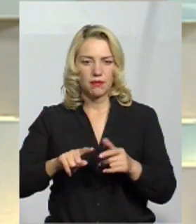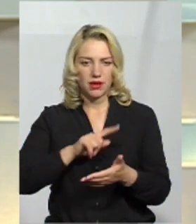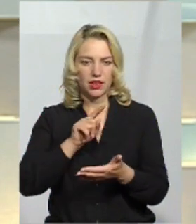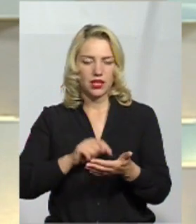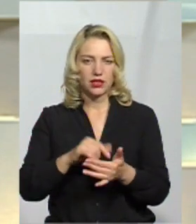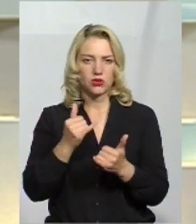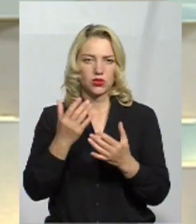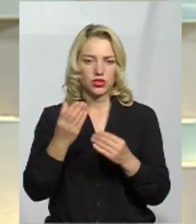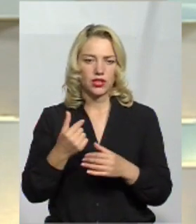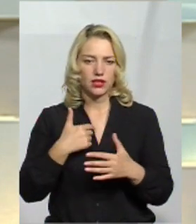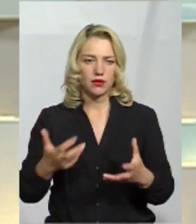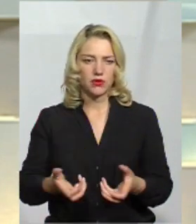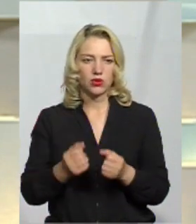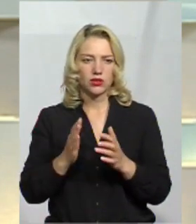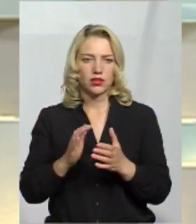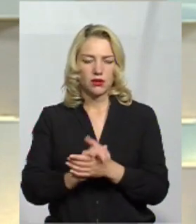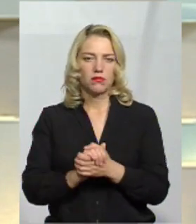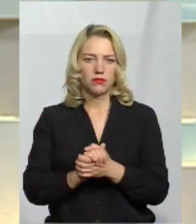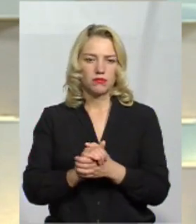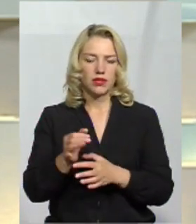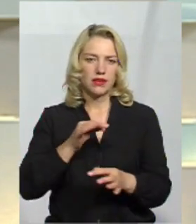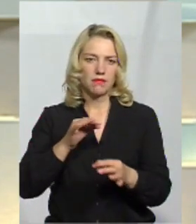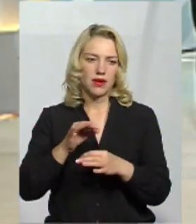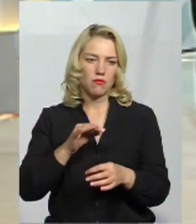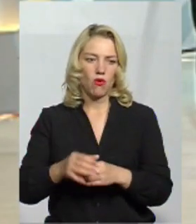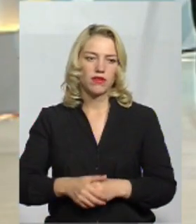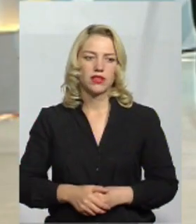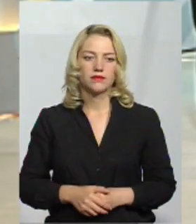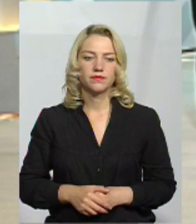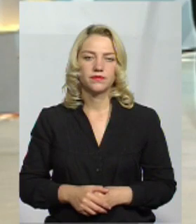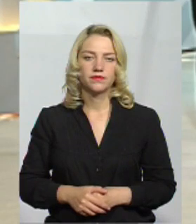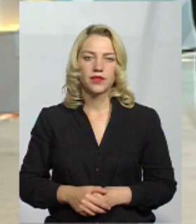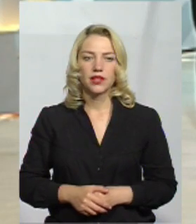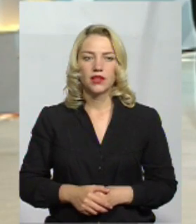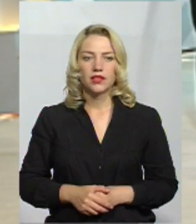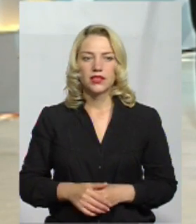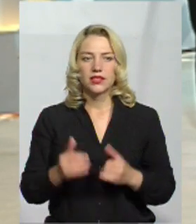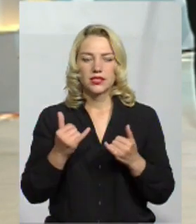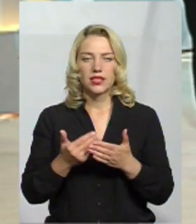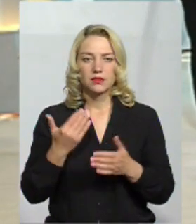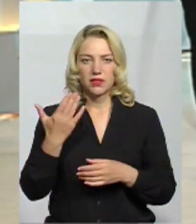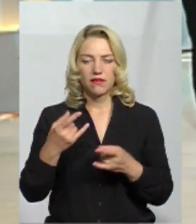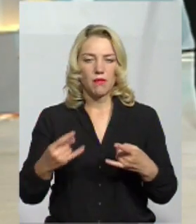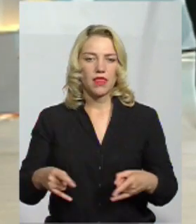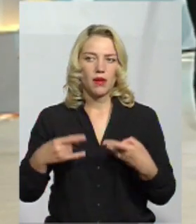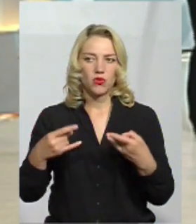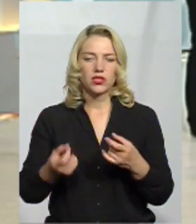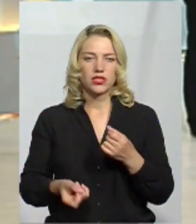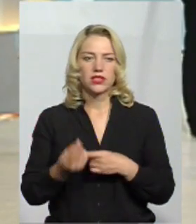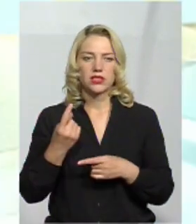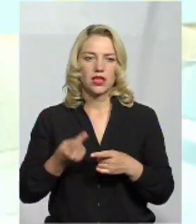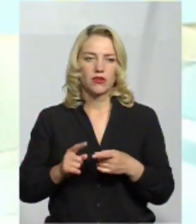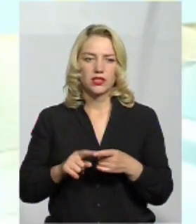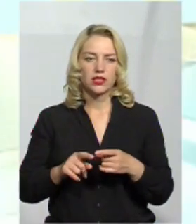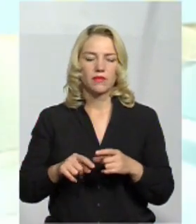На сьогоднішній день я підтримую тільки мирні перемовини. Дякую за відповіді. І зараз перед Вами на моніторі з'являться